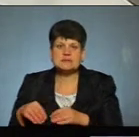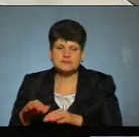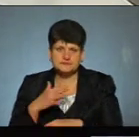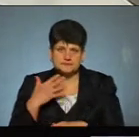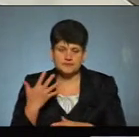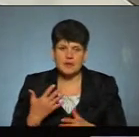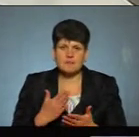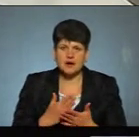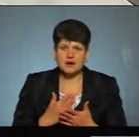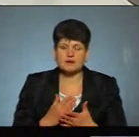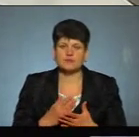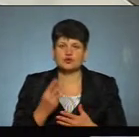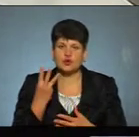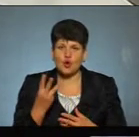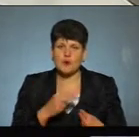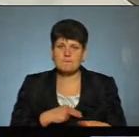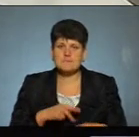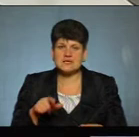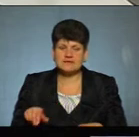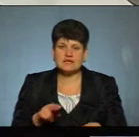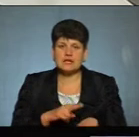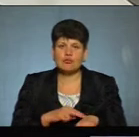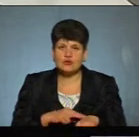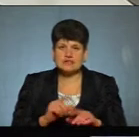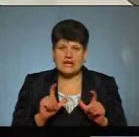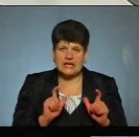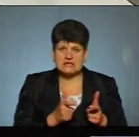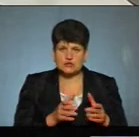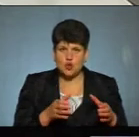трьох працівників поліції, які вже захворіли, яких ізолювали.